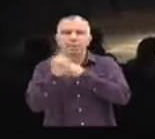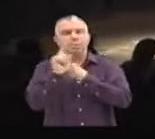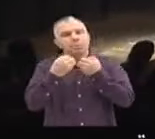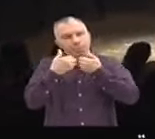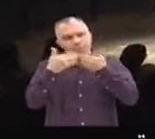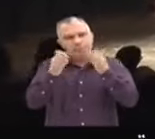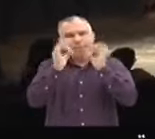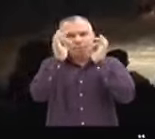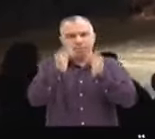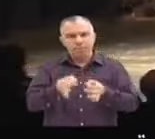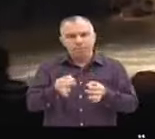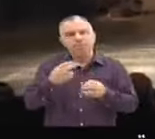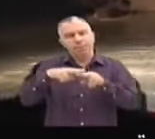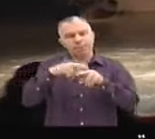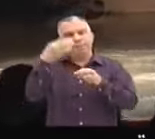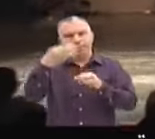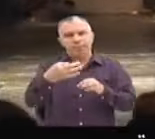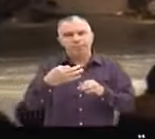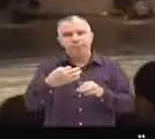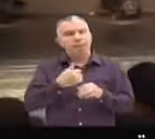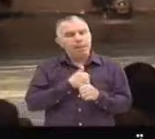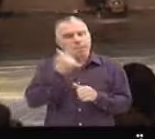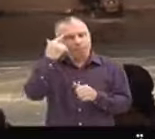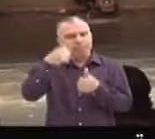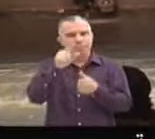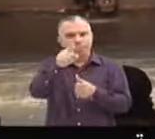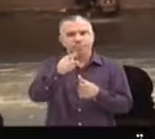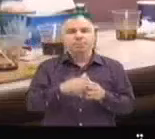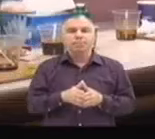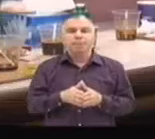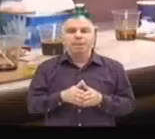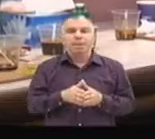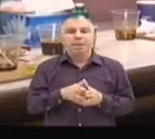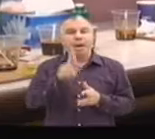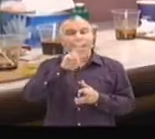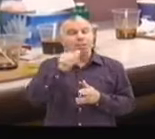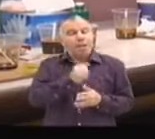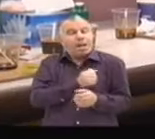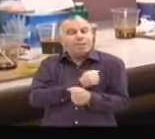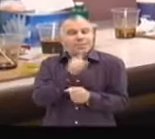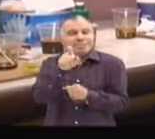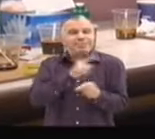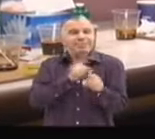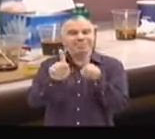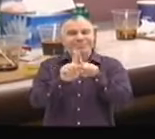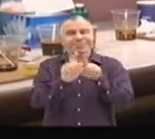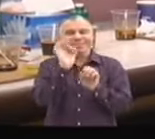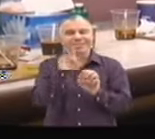Et elle dénonce, mais avec beaucoup de légèreté, je trouve. Donc, c'est très fin. Rachida, on a toujours été amoureux d'elle.